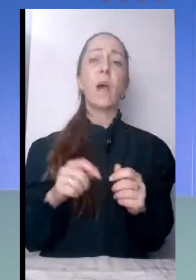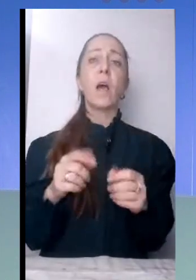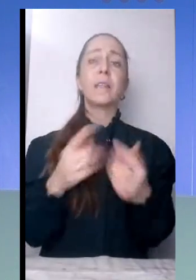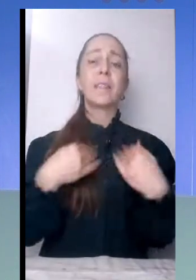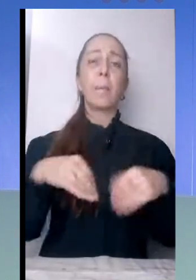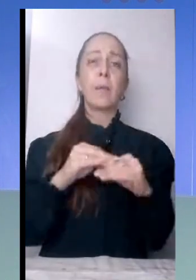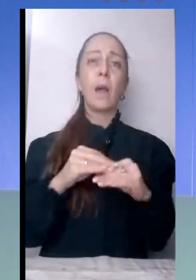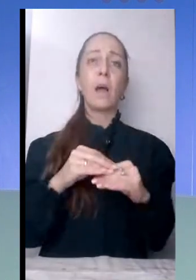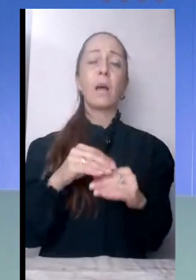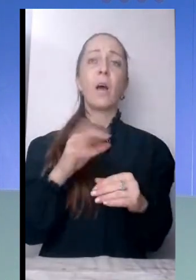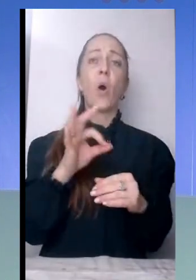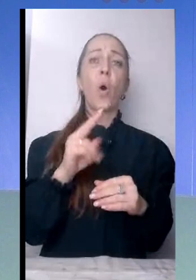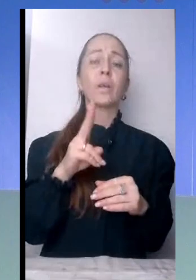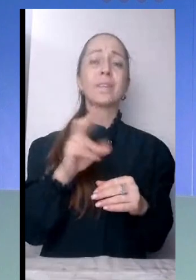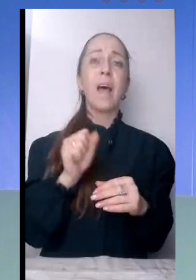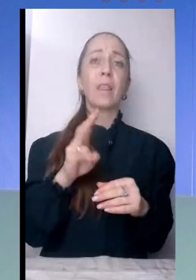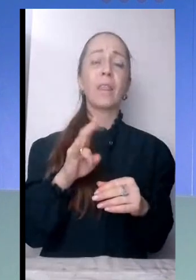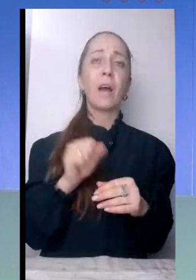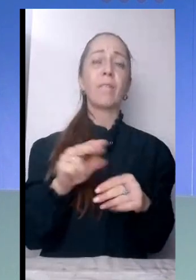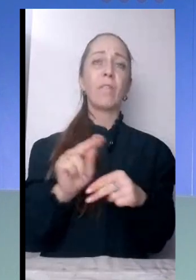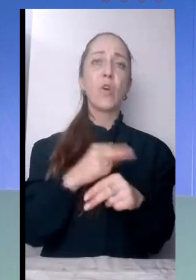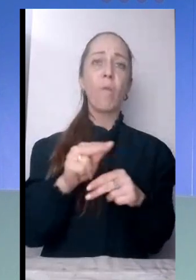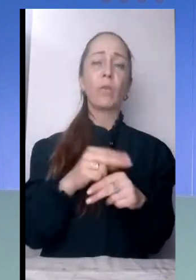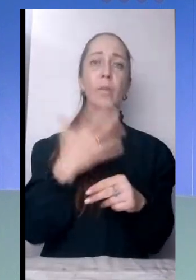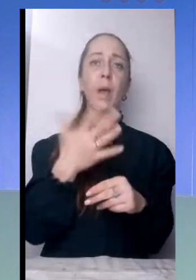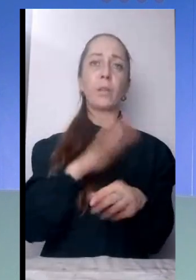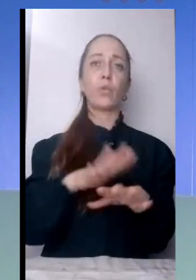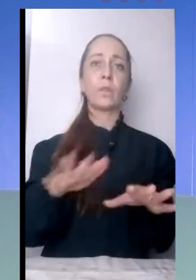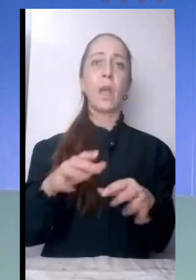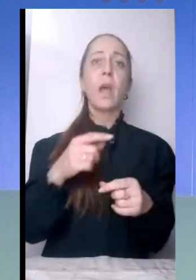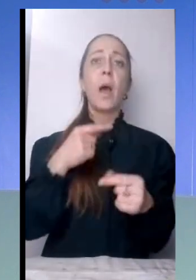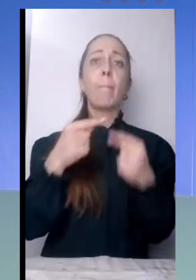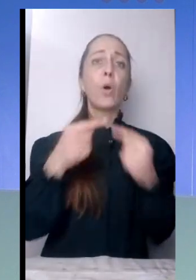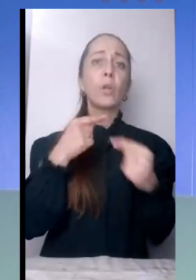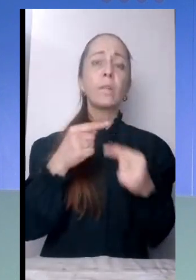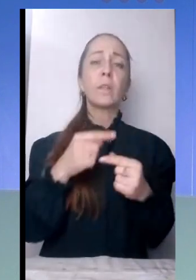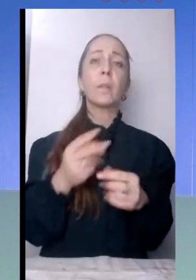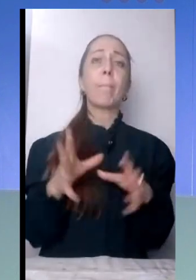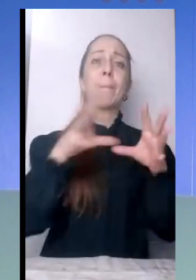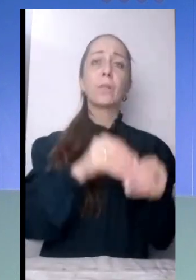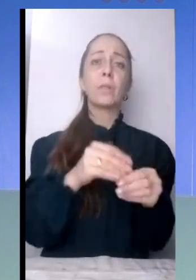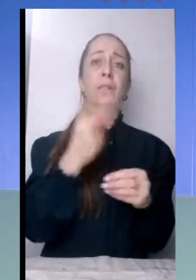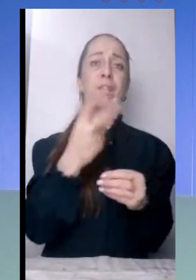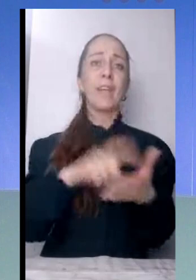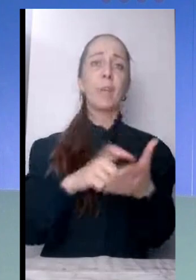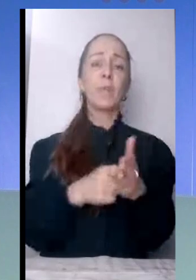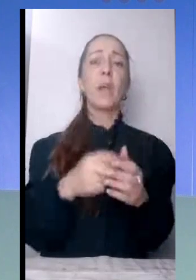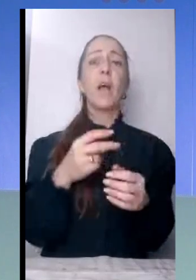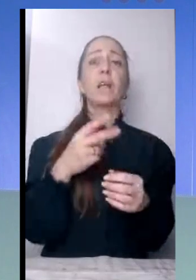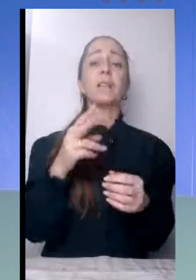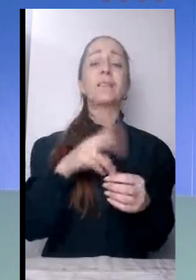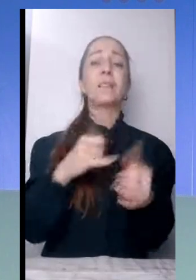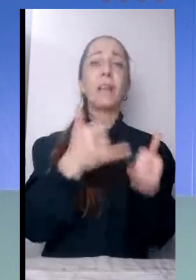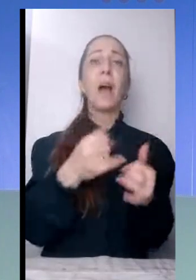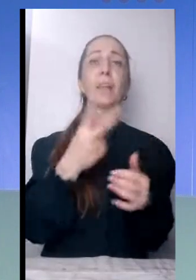Лавренчук виховують п'ятеро дітей. Порадившись, переселились у дві кімнати, ще дві облаштували для тимчасових гостей. У їхньому